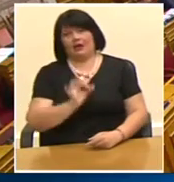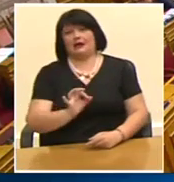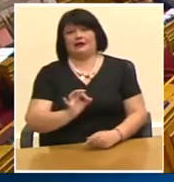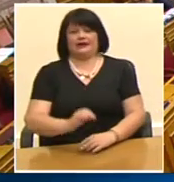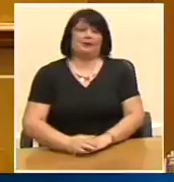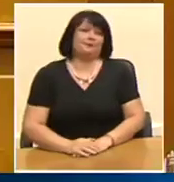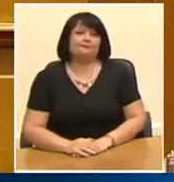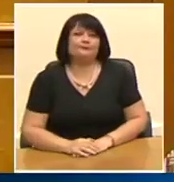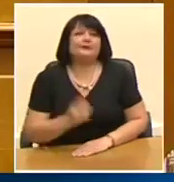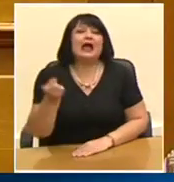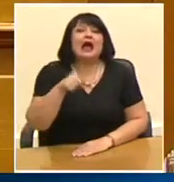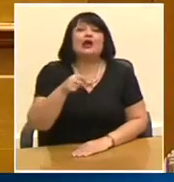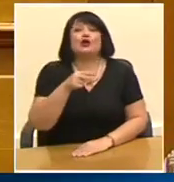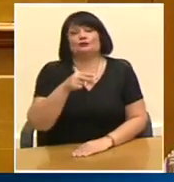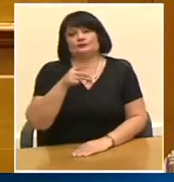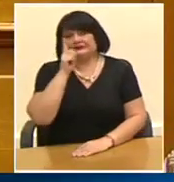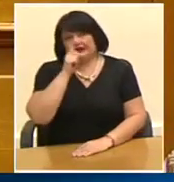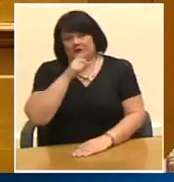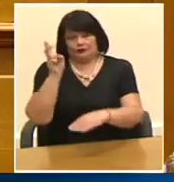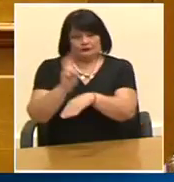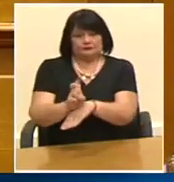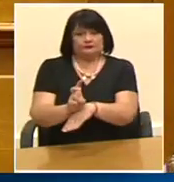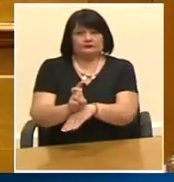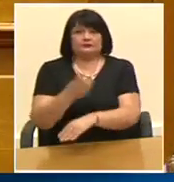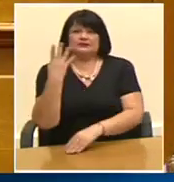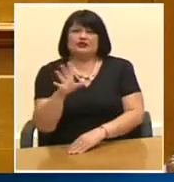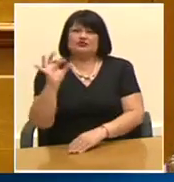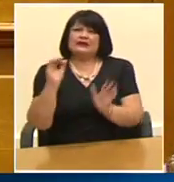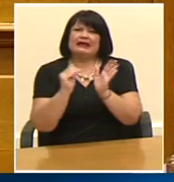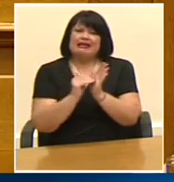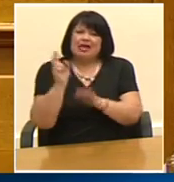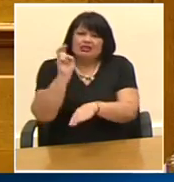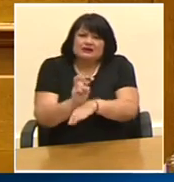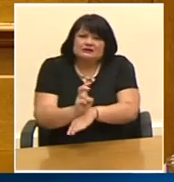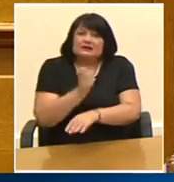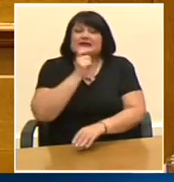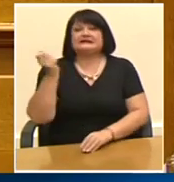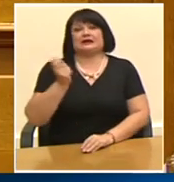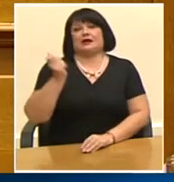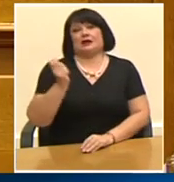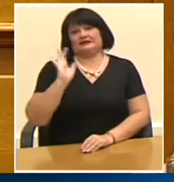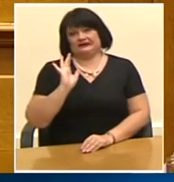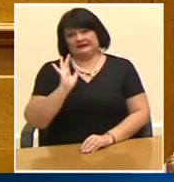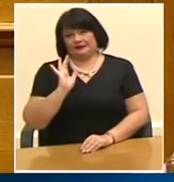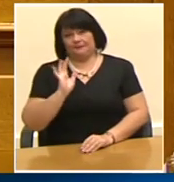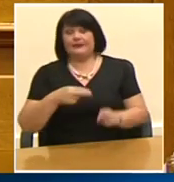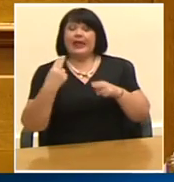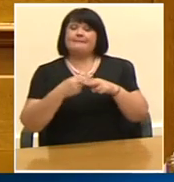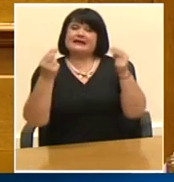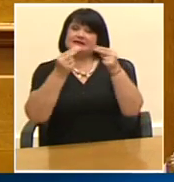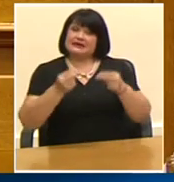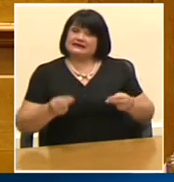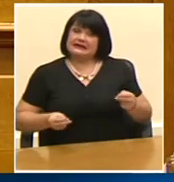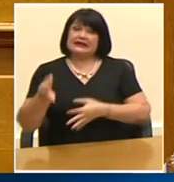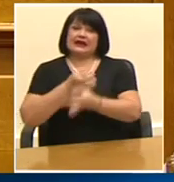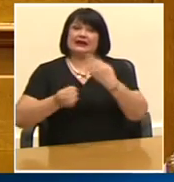ψέμα ότι δίθεν οι εκκρεμείς συντάξεις είναι 450.000 ενώ με βάση τα επίσημα στοιχεία στις